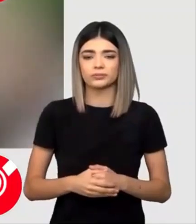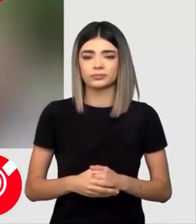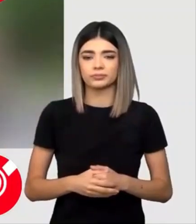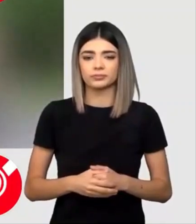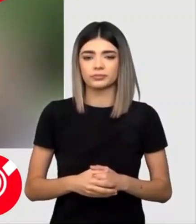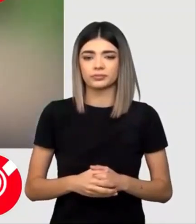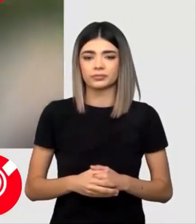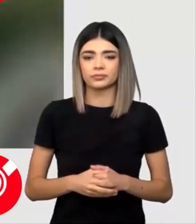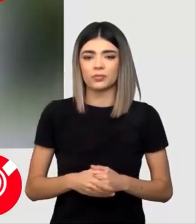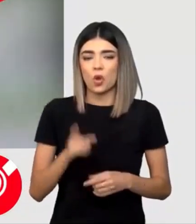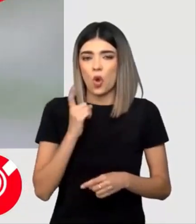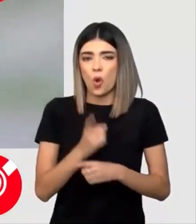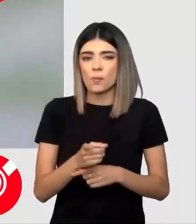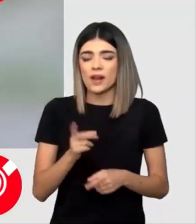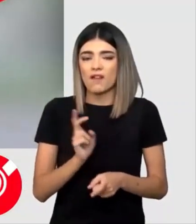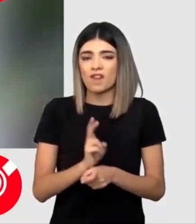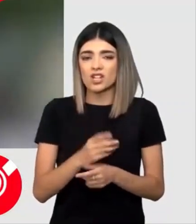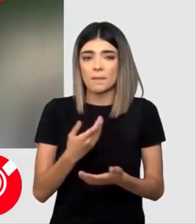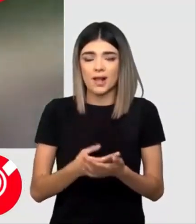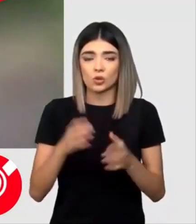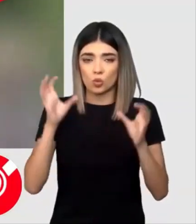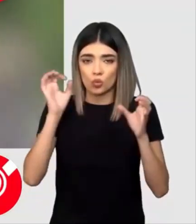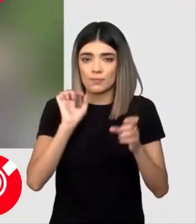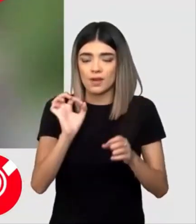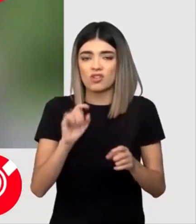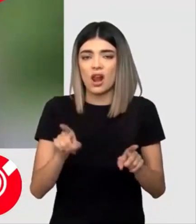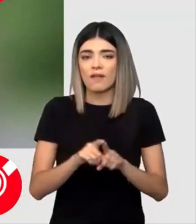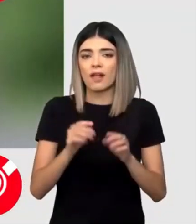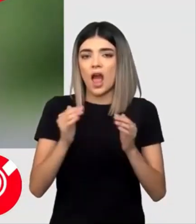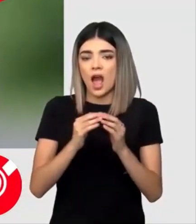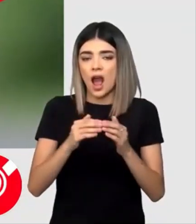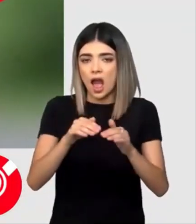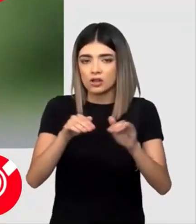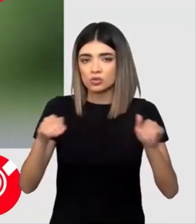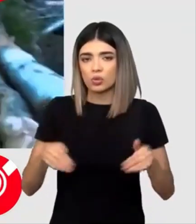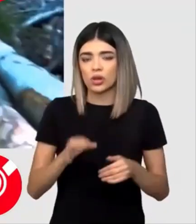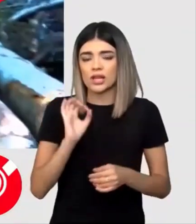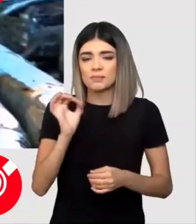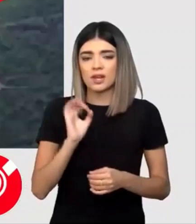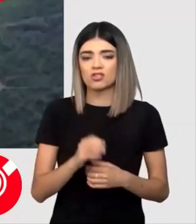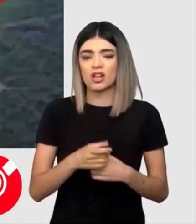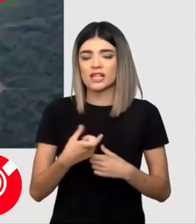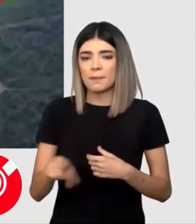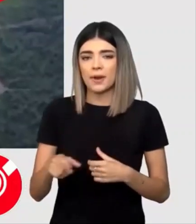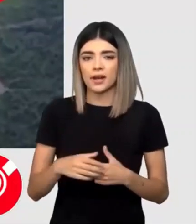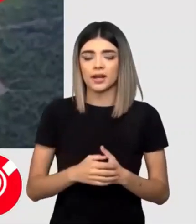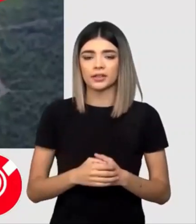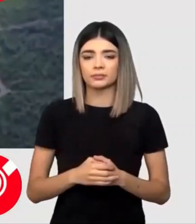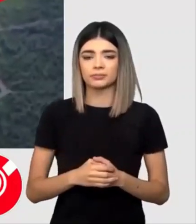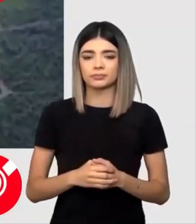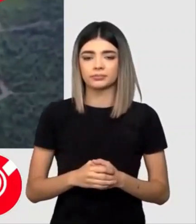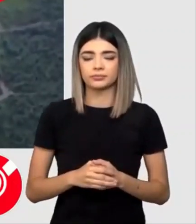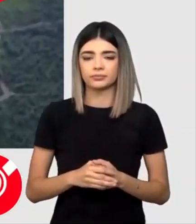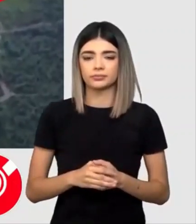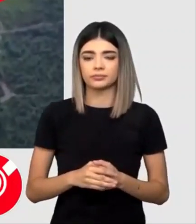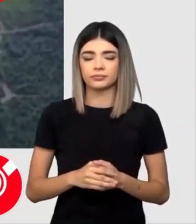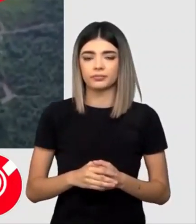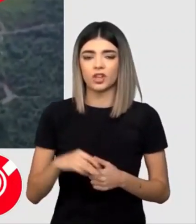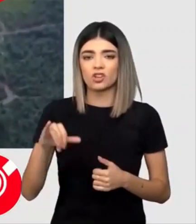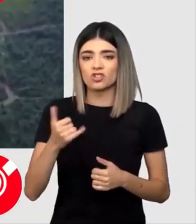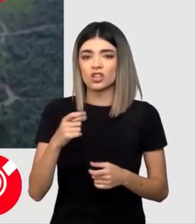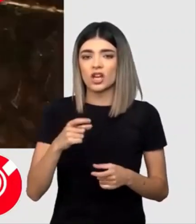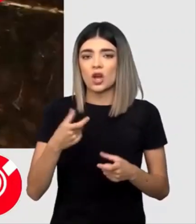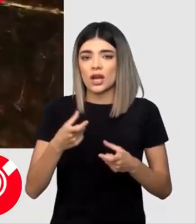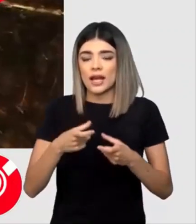trebuit să conserve habitatul natural al ursului, să asigure faptul că extinderea habitatului